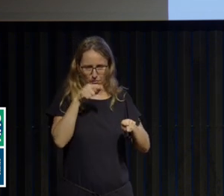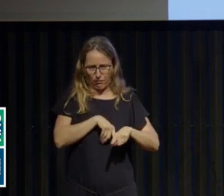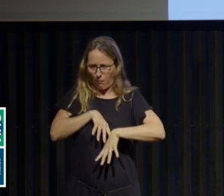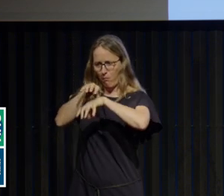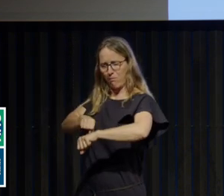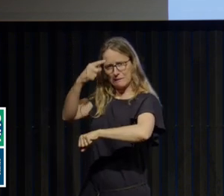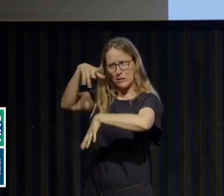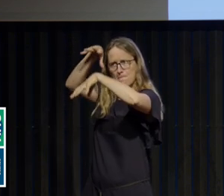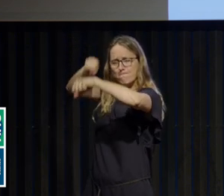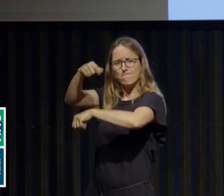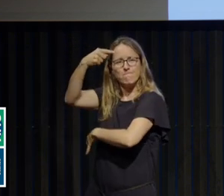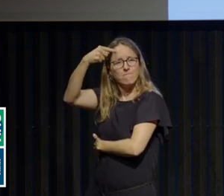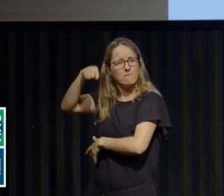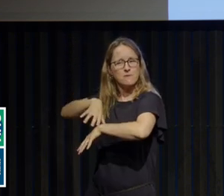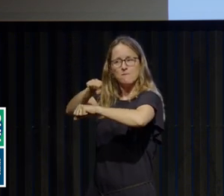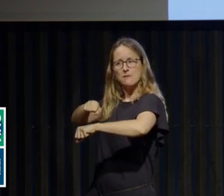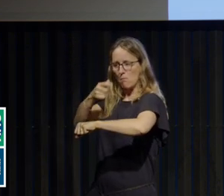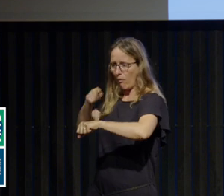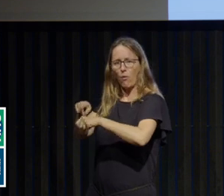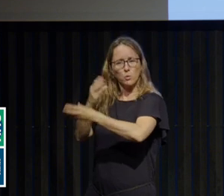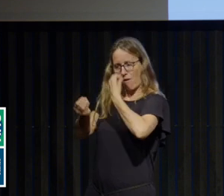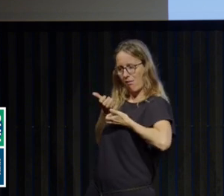les patients vont opposer aux soins.